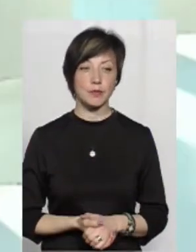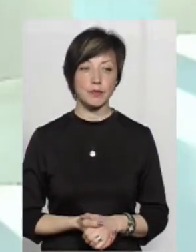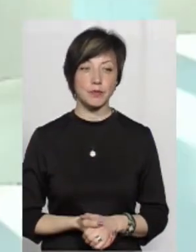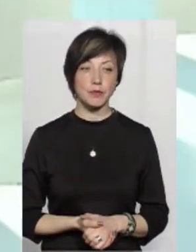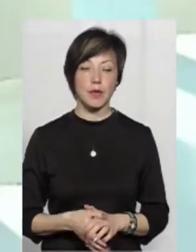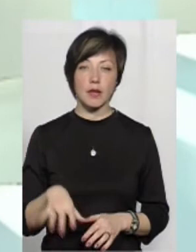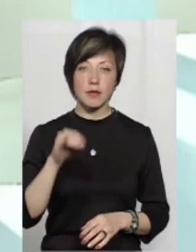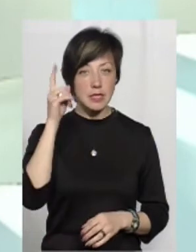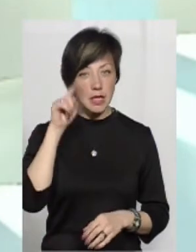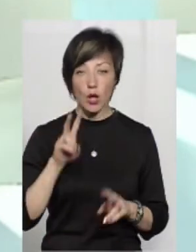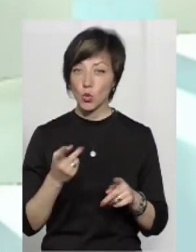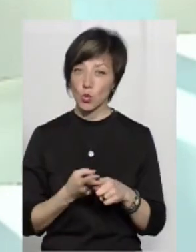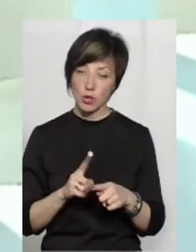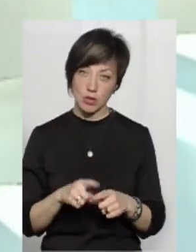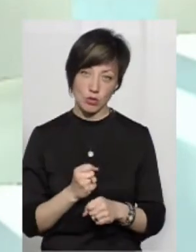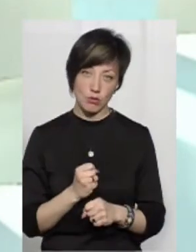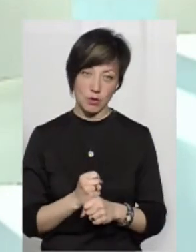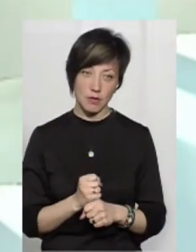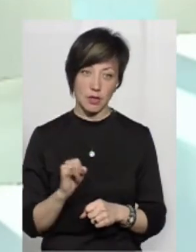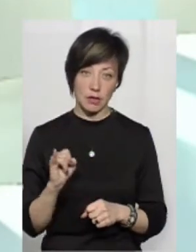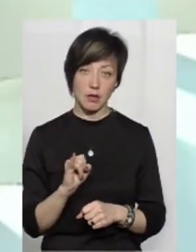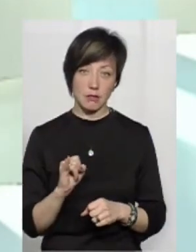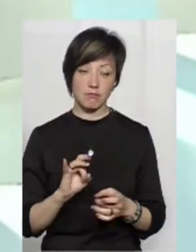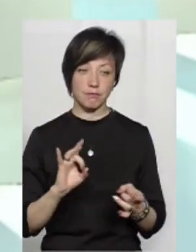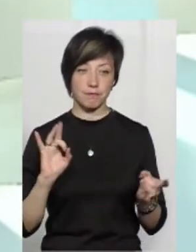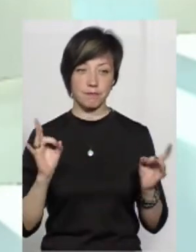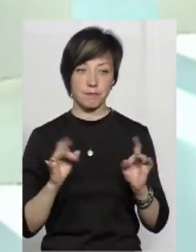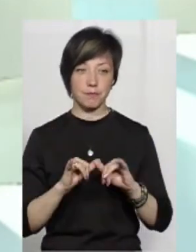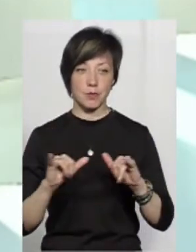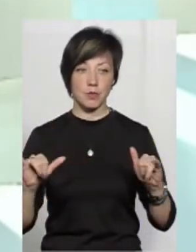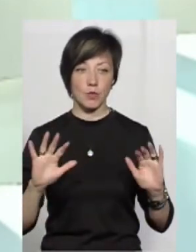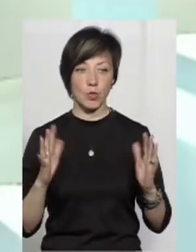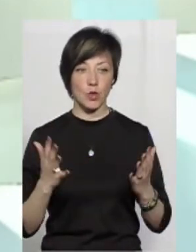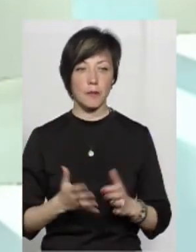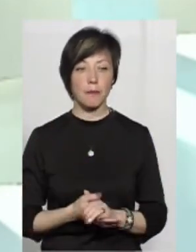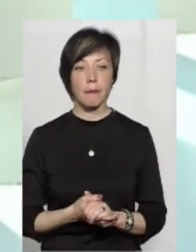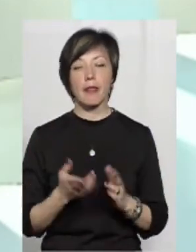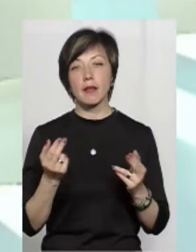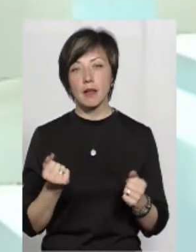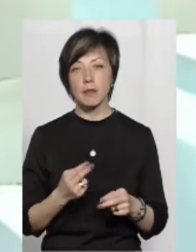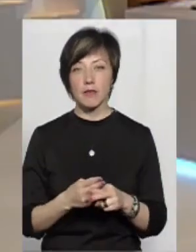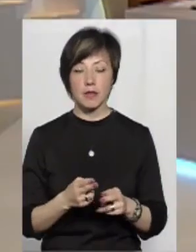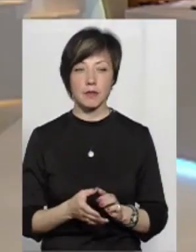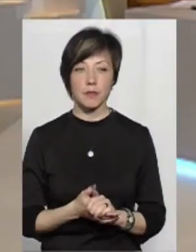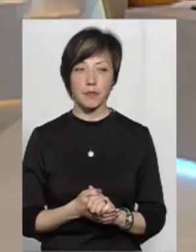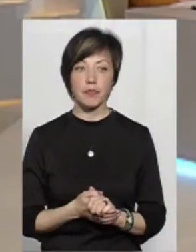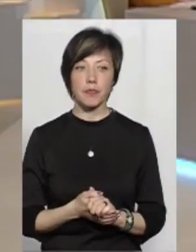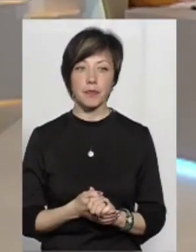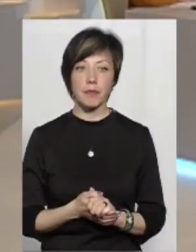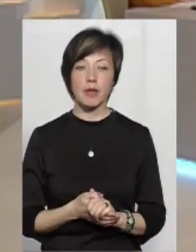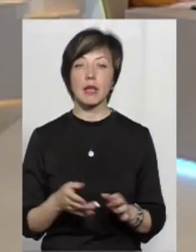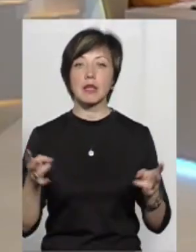І всі знали, хто це зробив. І пішли розвиватися події. Так, профілактика. Тобто,